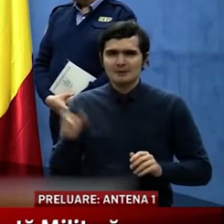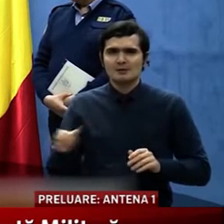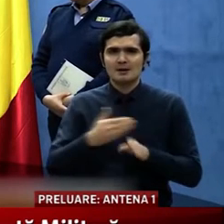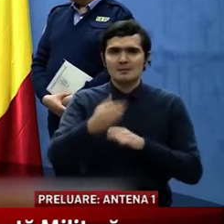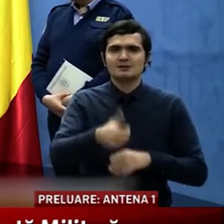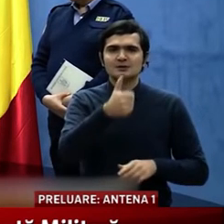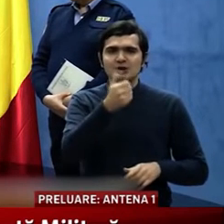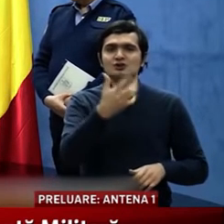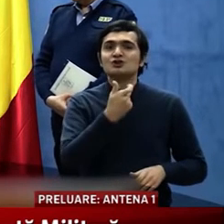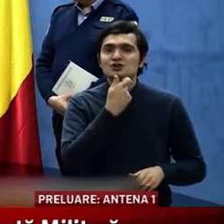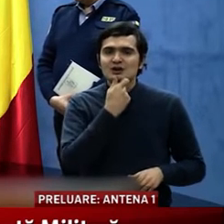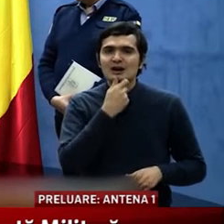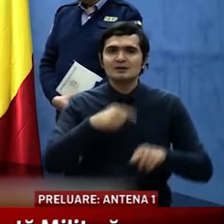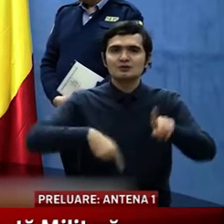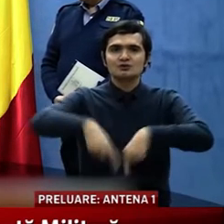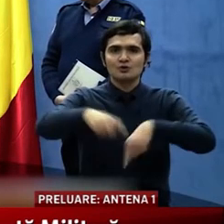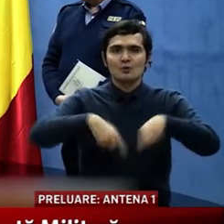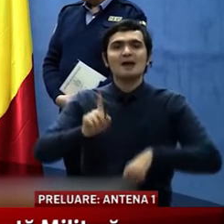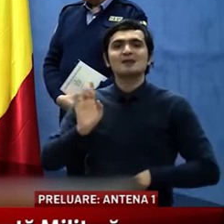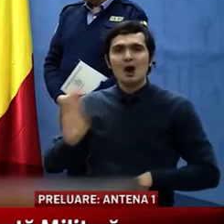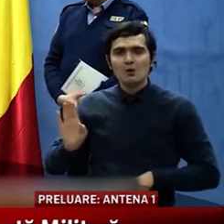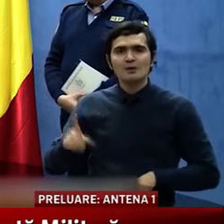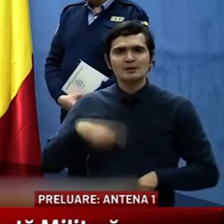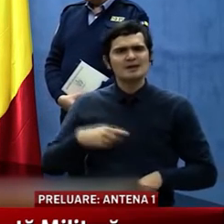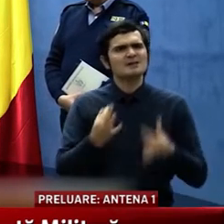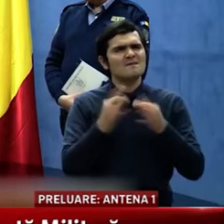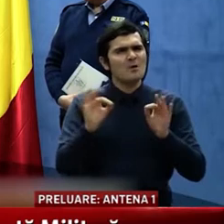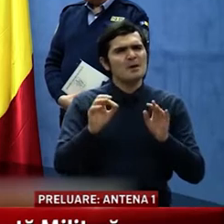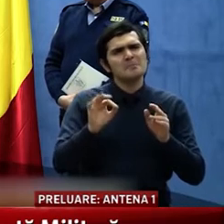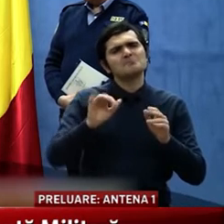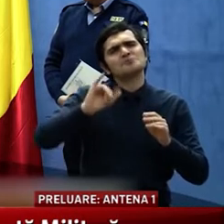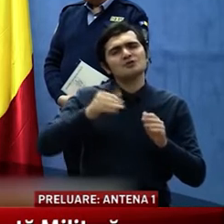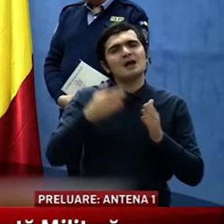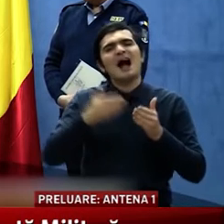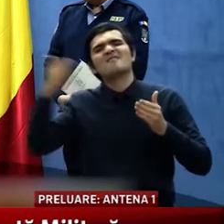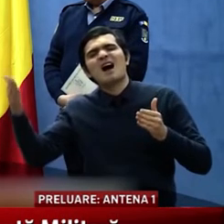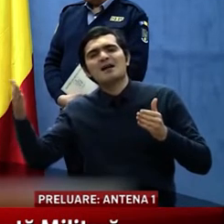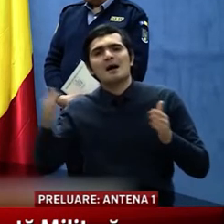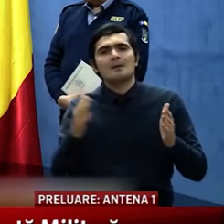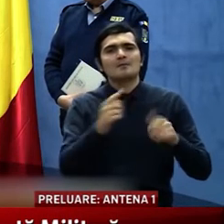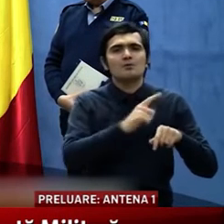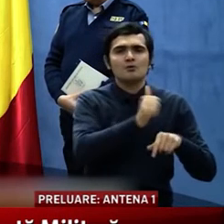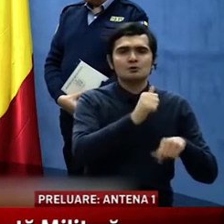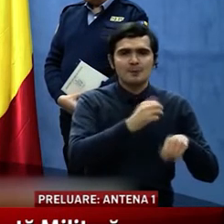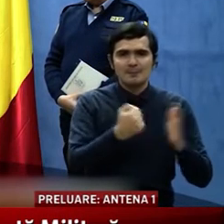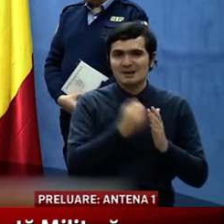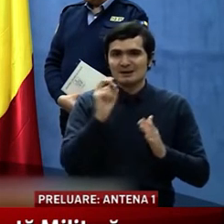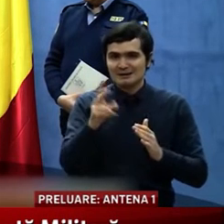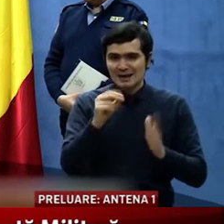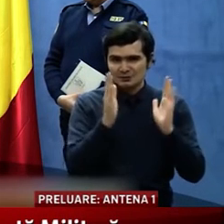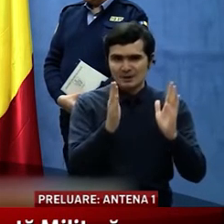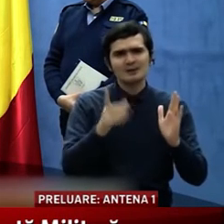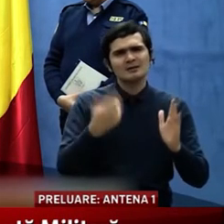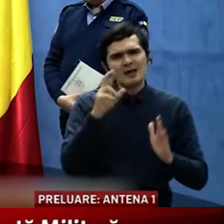este permisă și în afara intervalului de timp 11-13 dacă